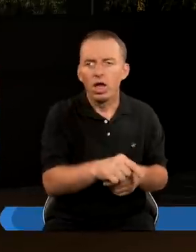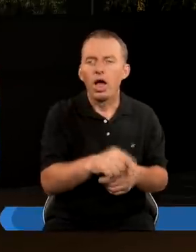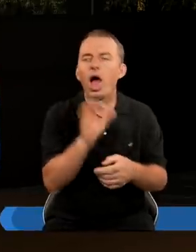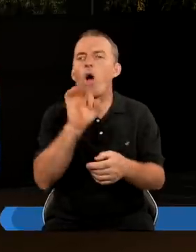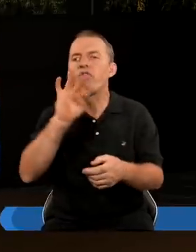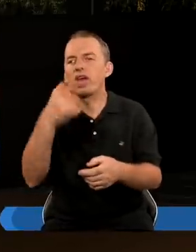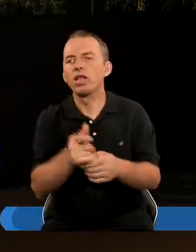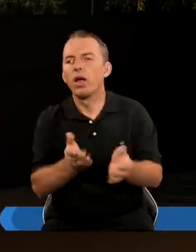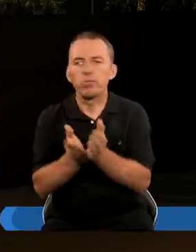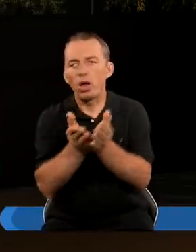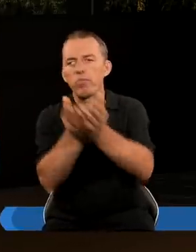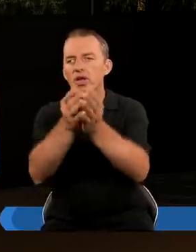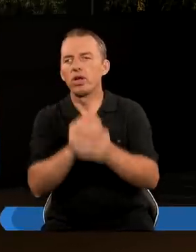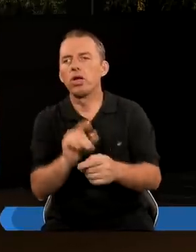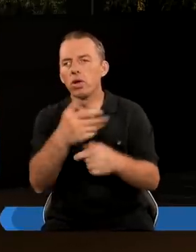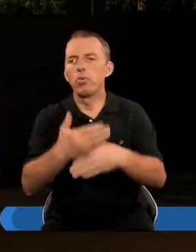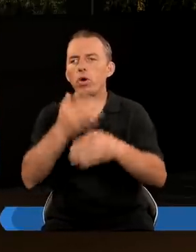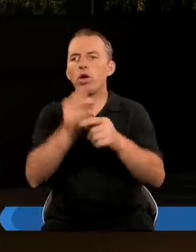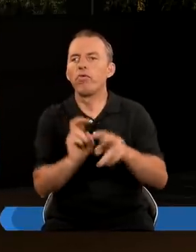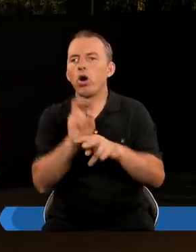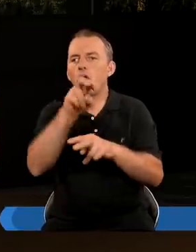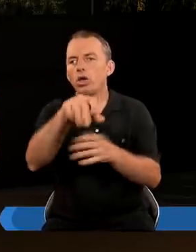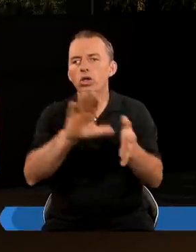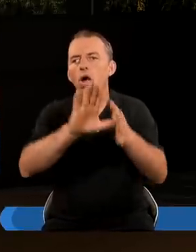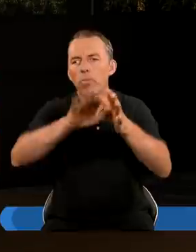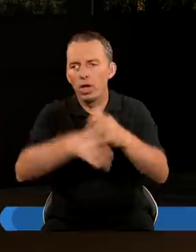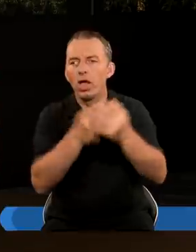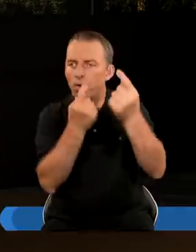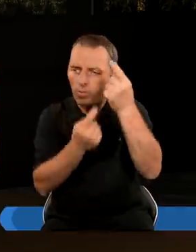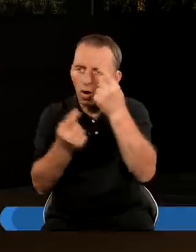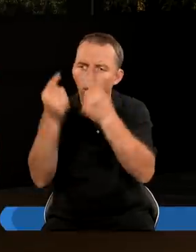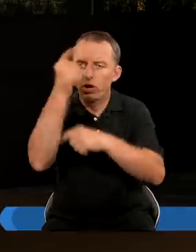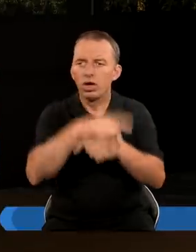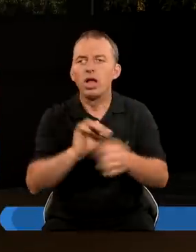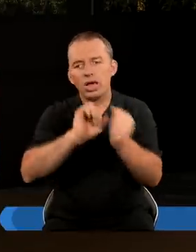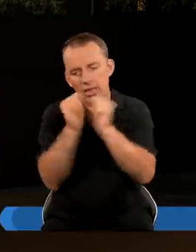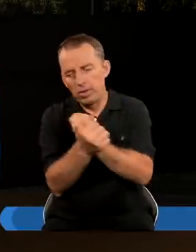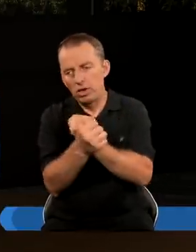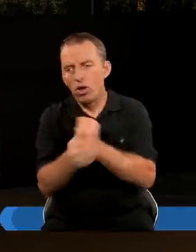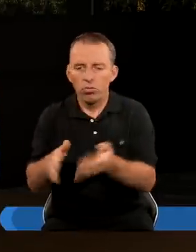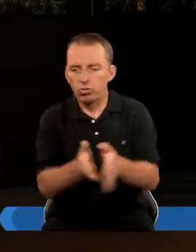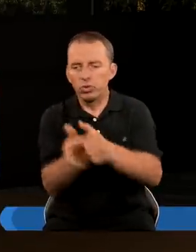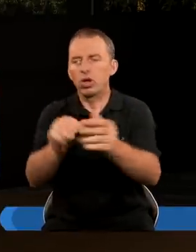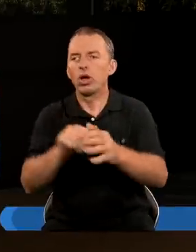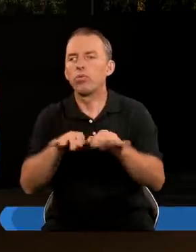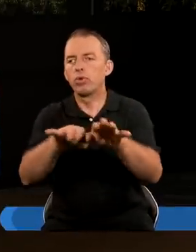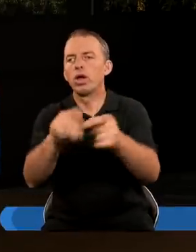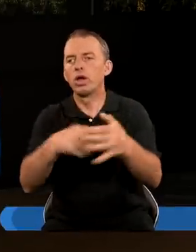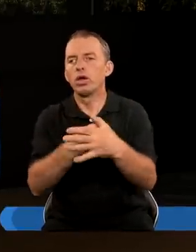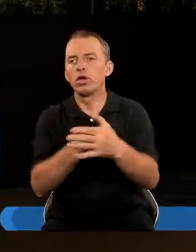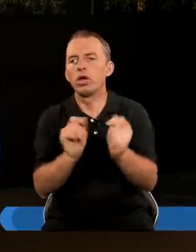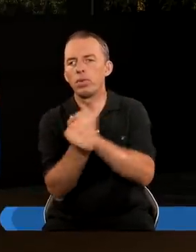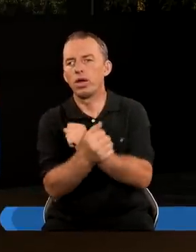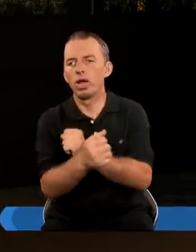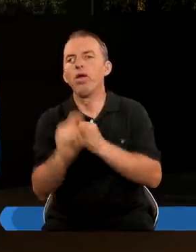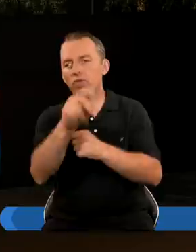zobaczyli Że tam Eufrat Przepływa Właśnie przez te mury I wchodzi do miasta I pomyśleli Że zmienił bieg rzeki I